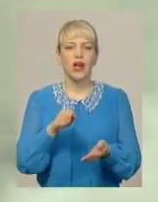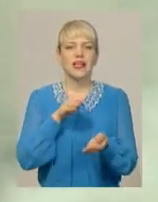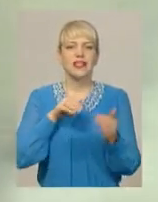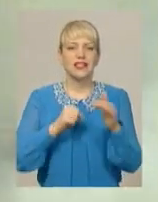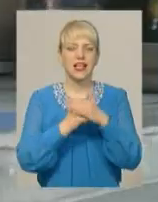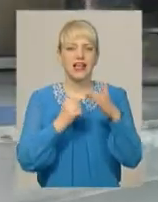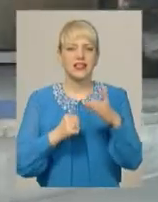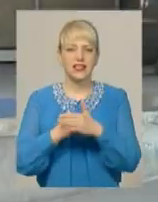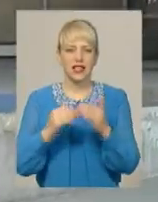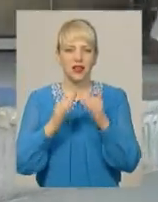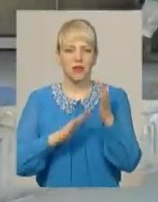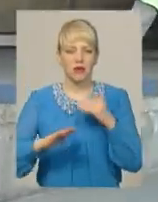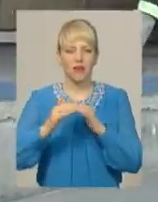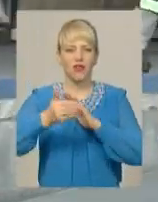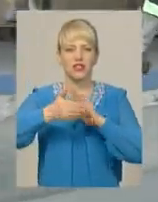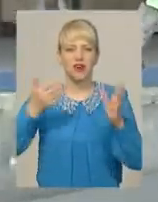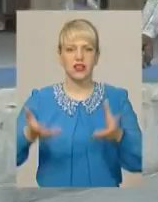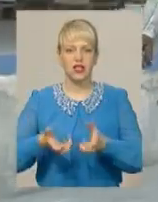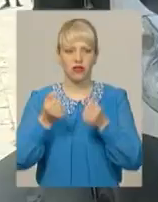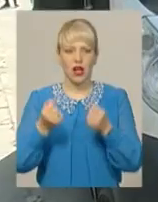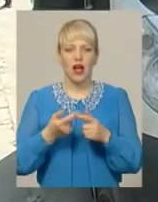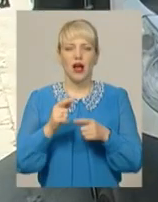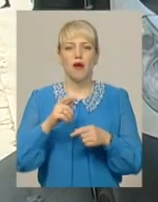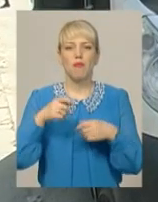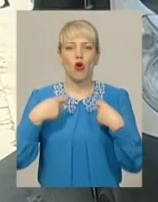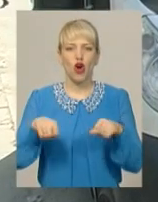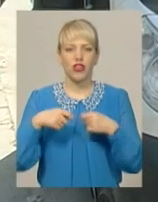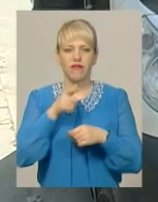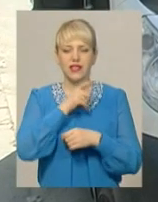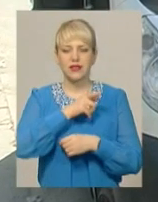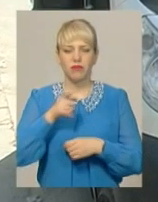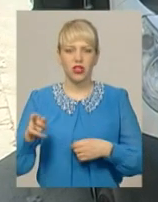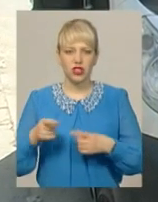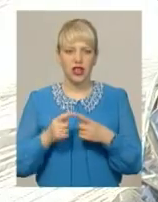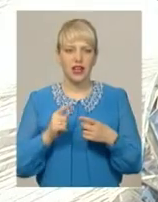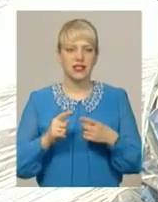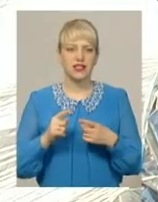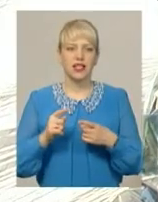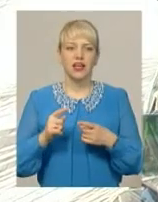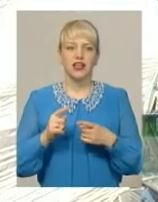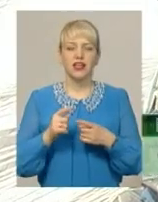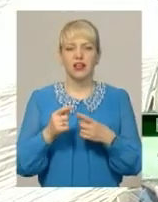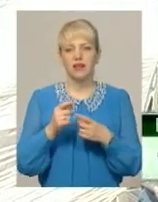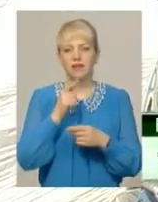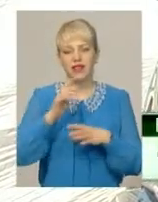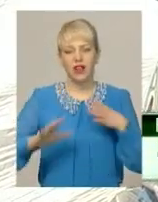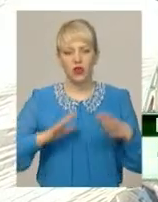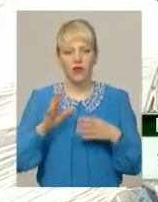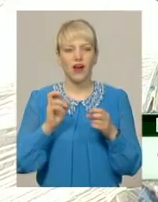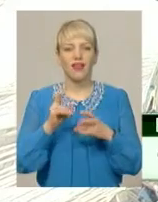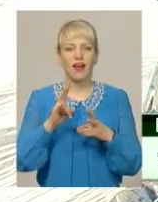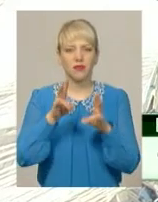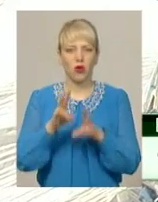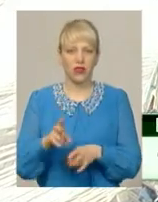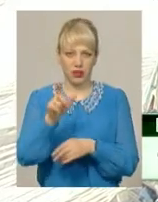торговельного центру викликають рятувальників. Продавець Богдан Гудебський під час тренувань виконує роль потерпілого. Якщо бачимо пожар, тушимо ряди,